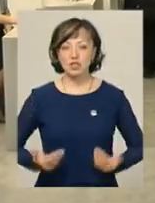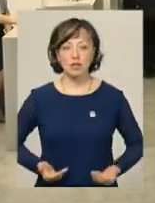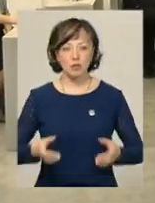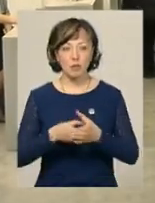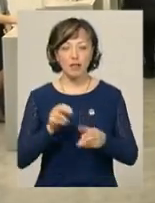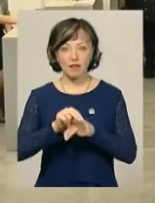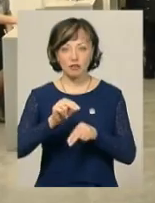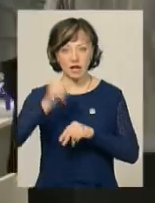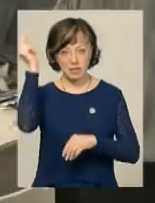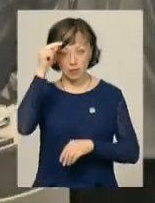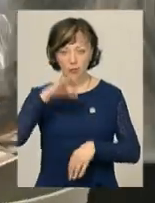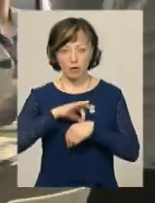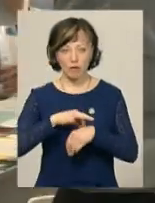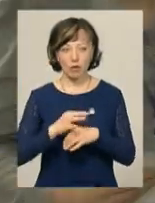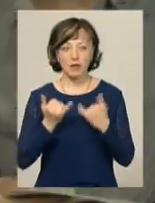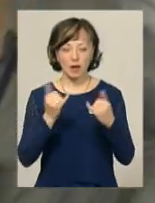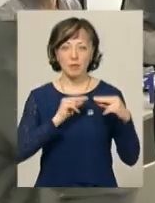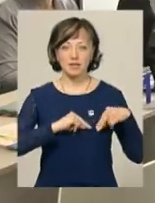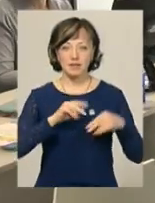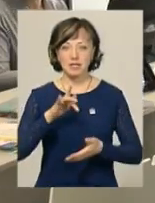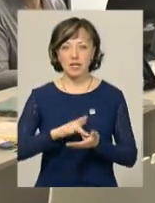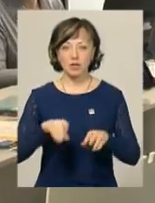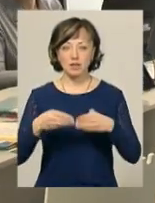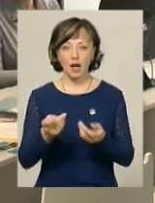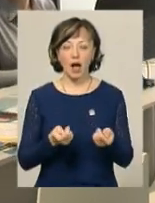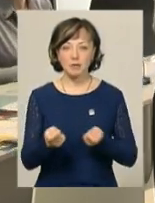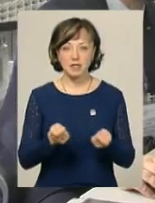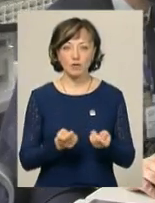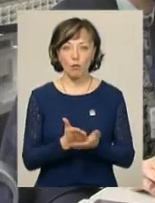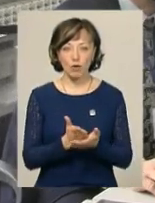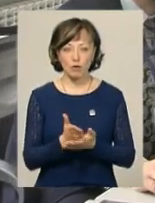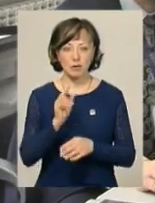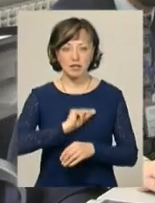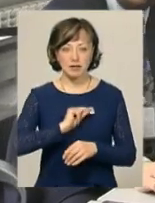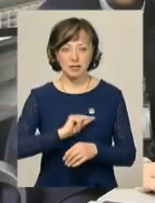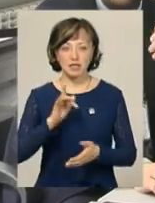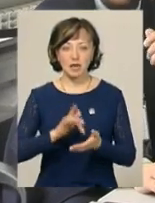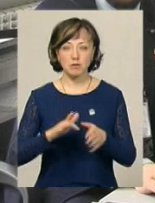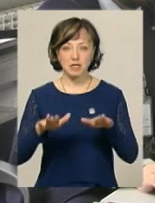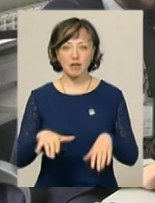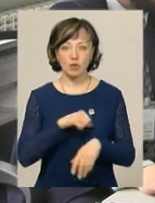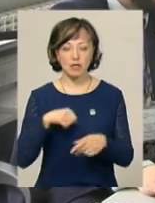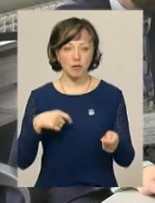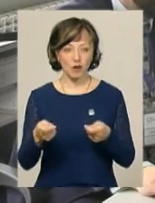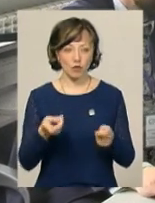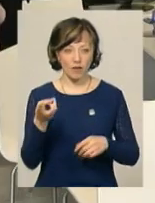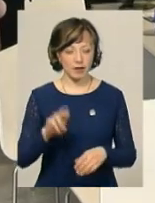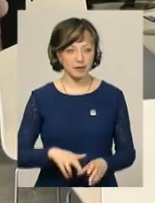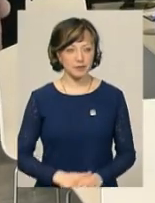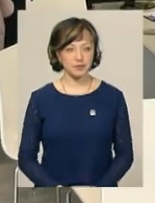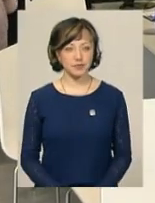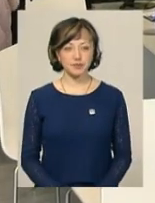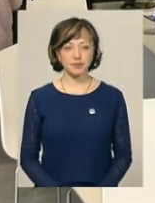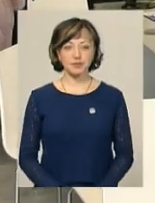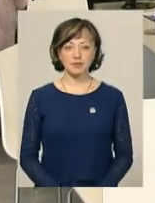та навчальних семінарів. Їх проводили для працівників Центру надання адміністративних послуг, працівники Центру місцевого самоврядування. Світлана Поробок,